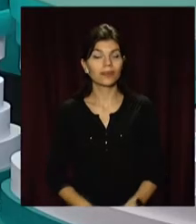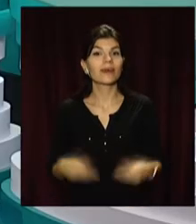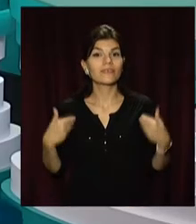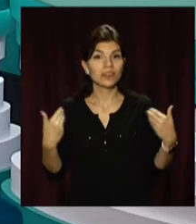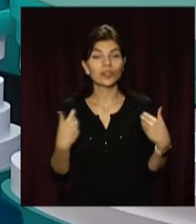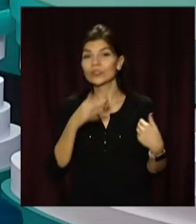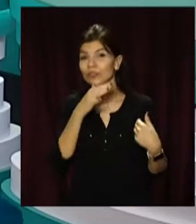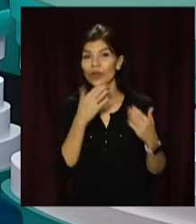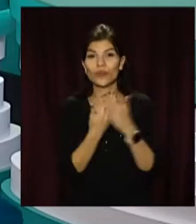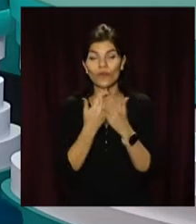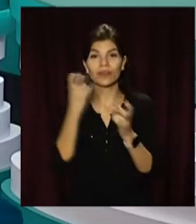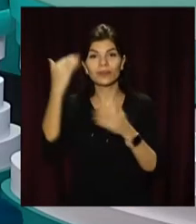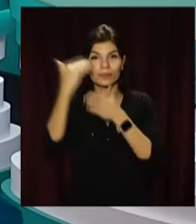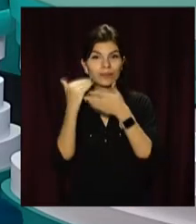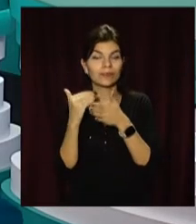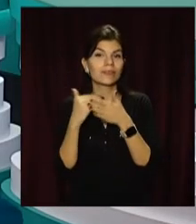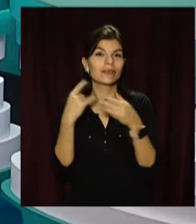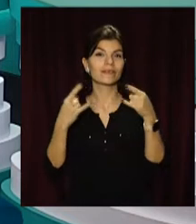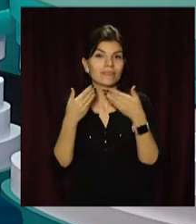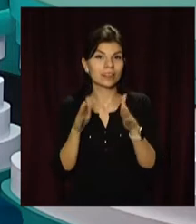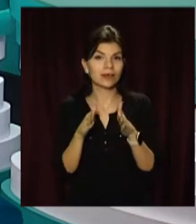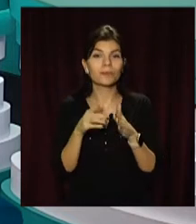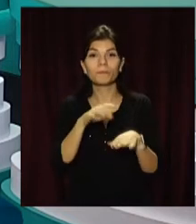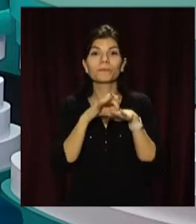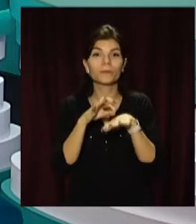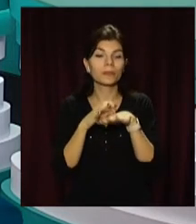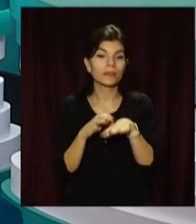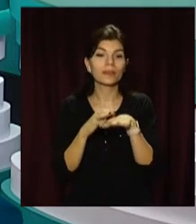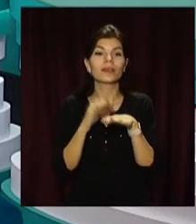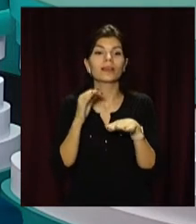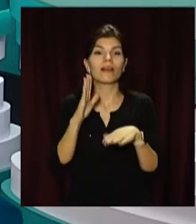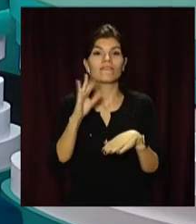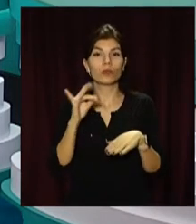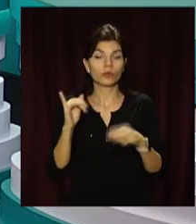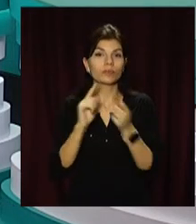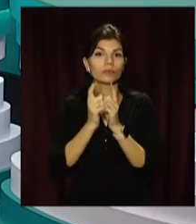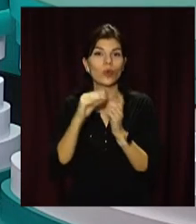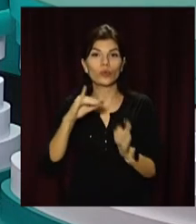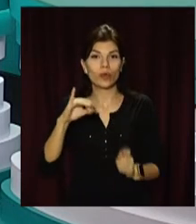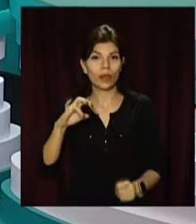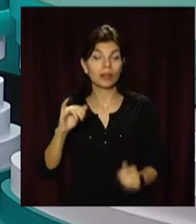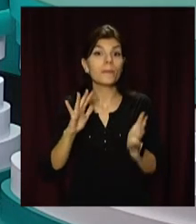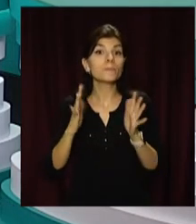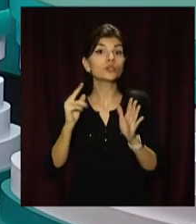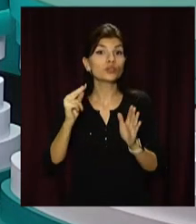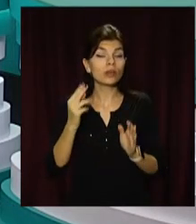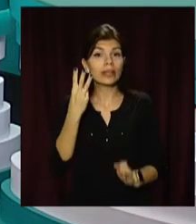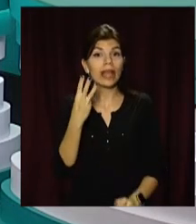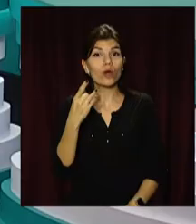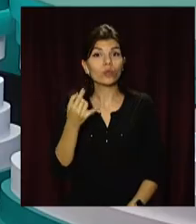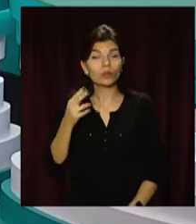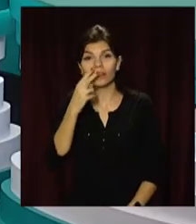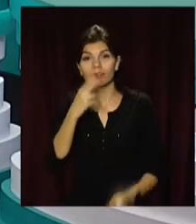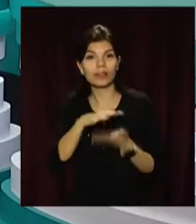Вітаю! Час новин на Відкритому. У студії Вікторія Вахрушина та сурдоперекладачка Юліана Пуговкіна. І про події четверга, 3 грудня,